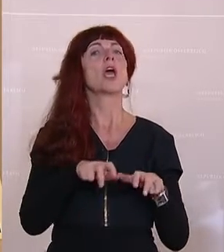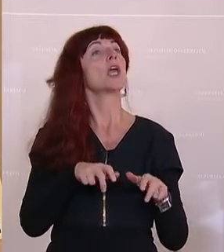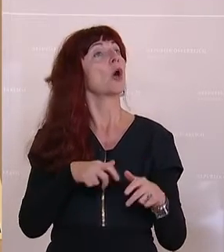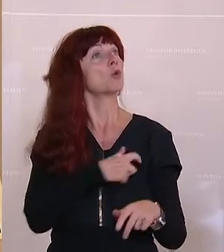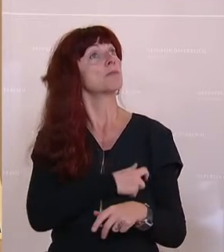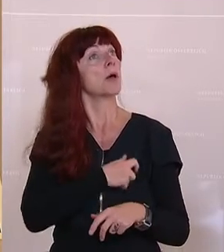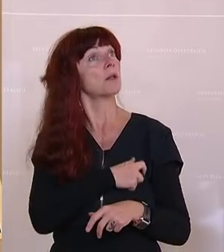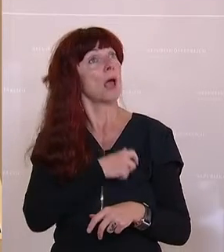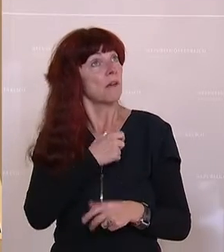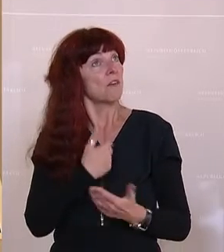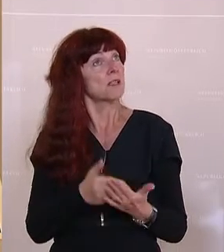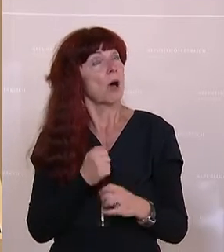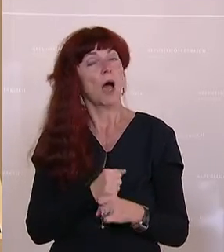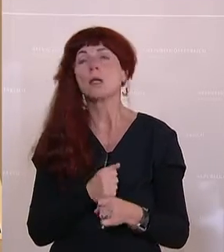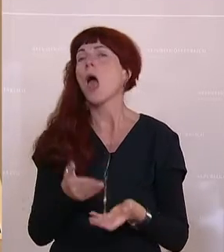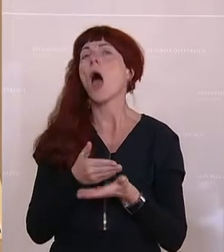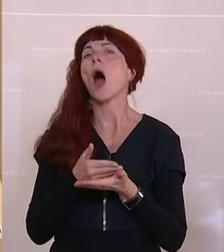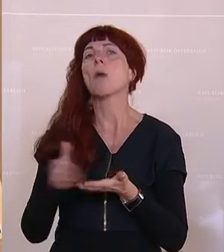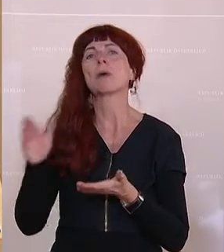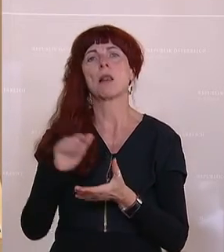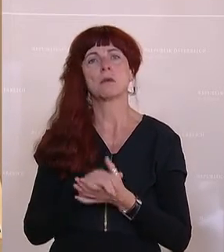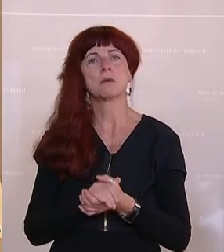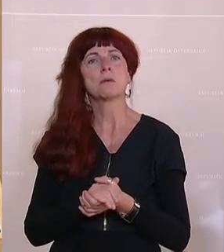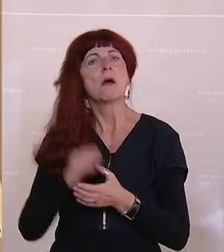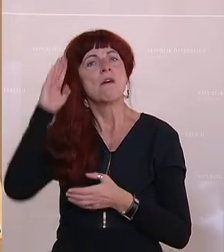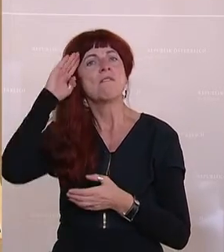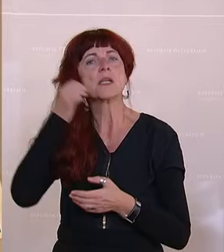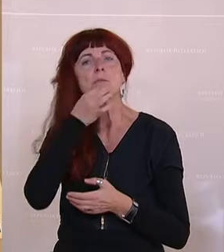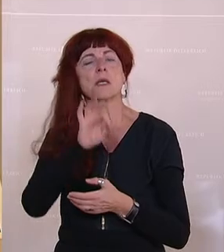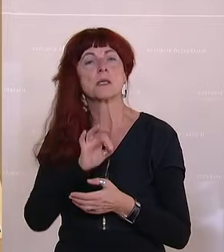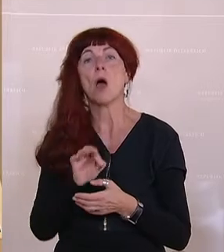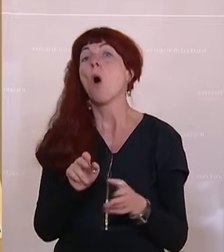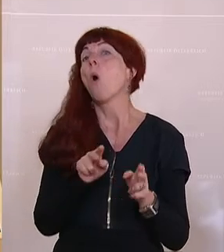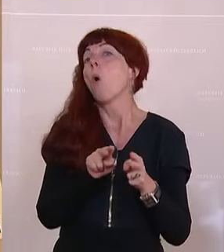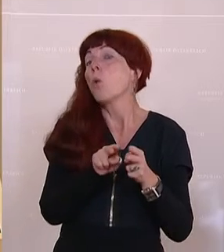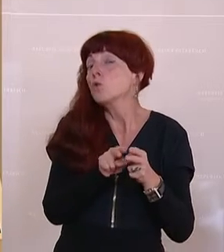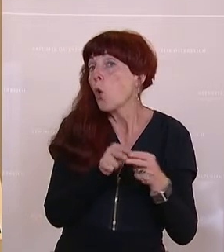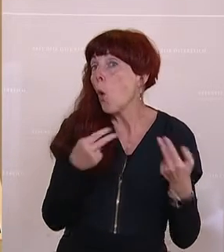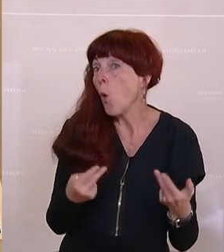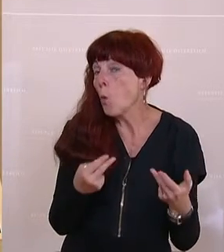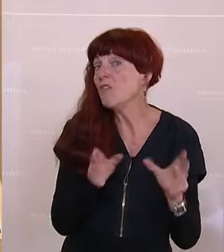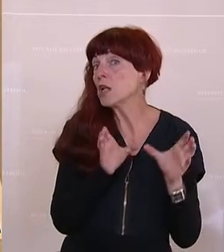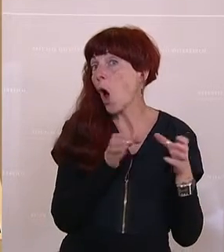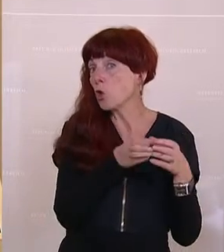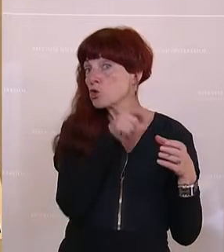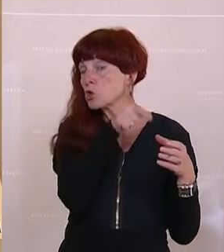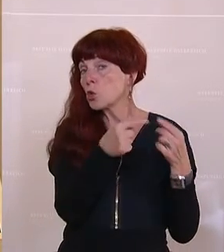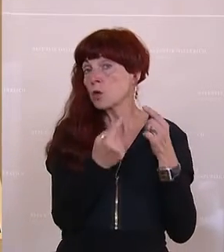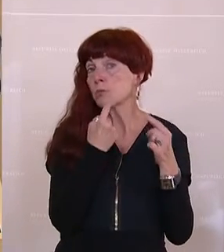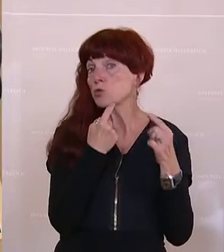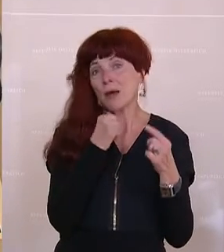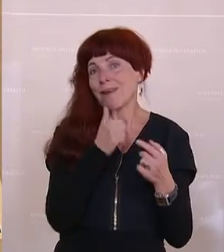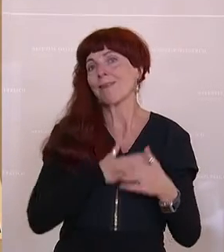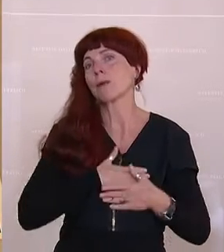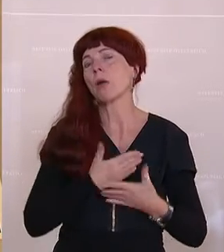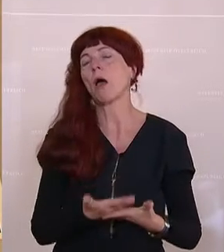wissen es natürlich besser, lehnen es ab, sind nicht bereit, es in den Umweltausschuss zu verlagern, damit dort darüber diskutiert